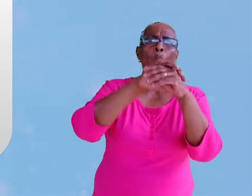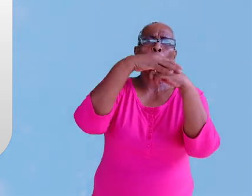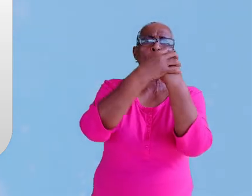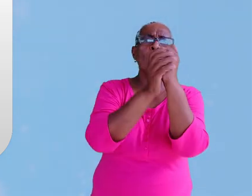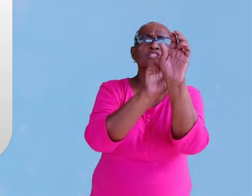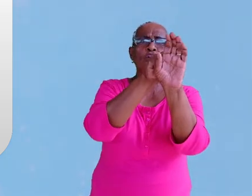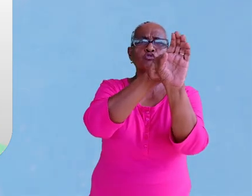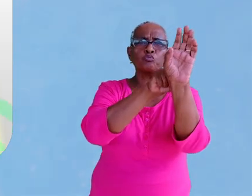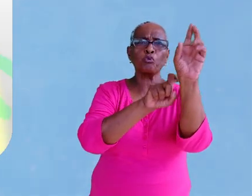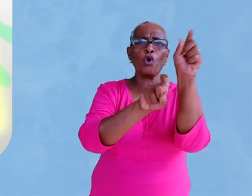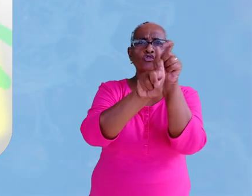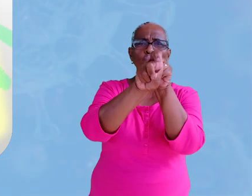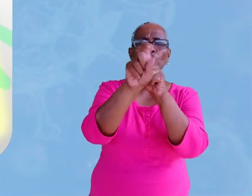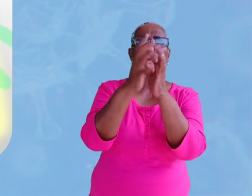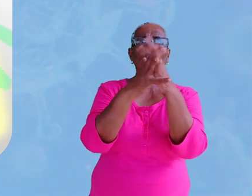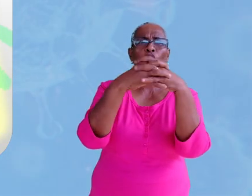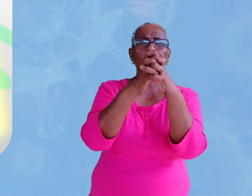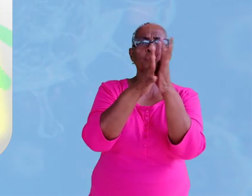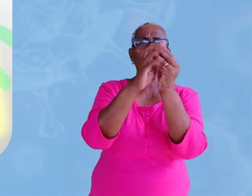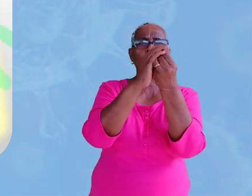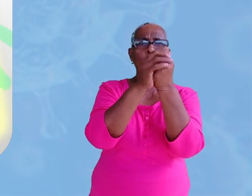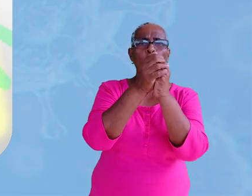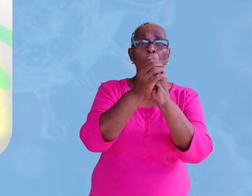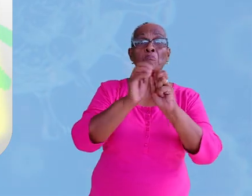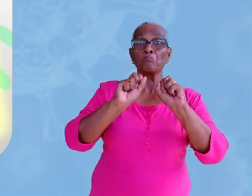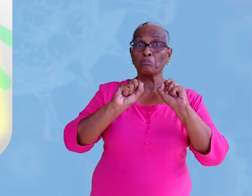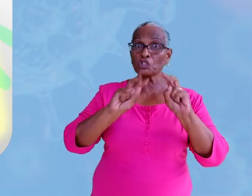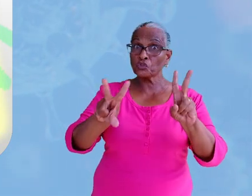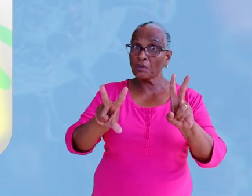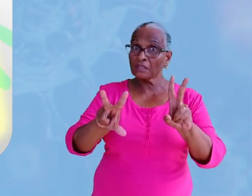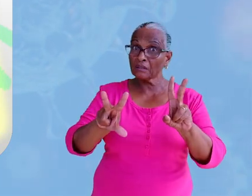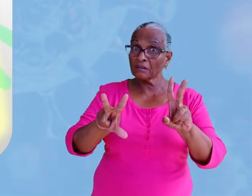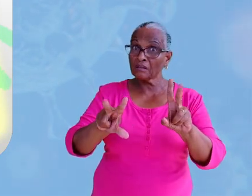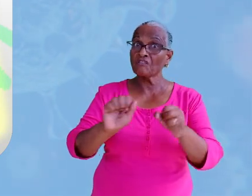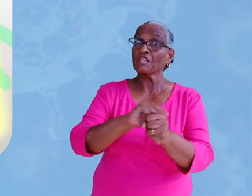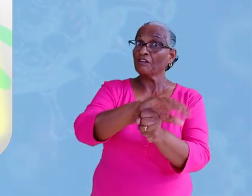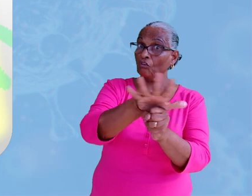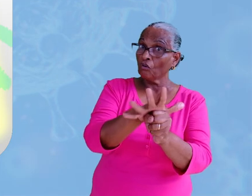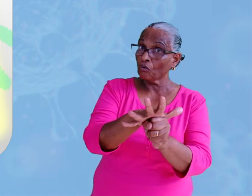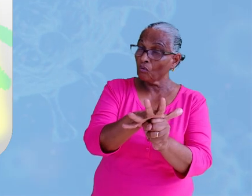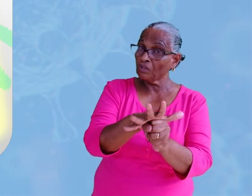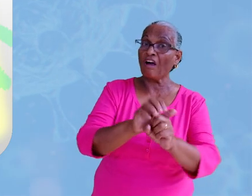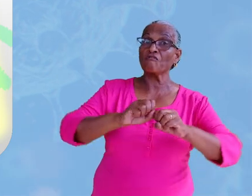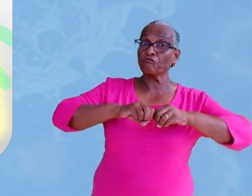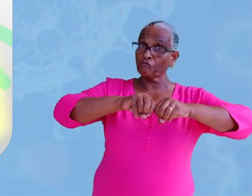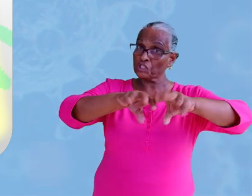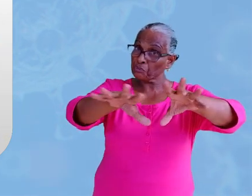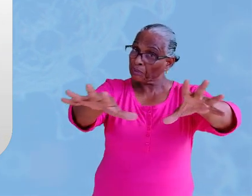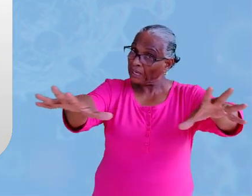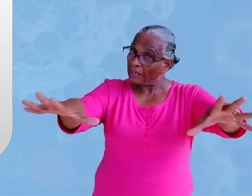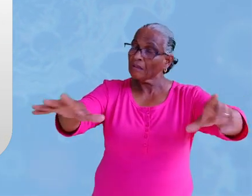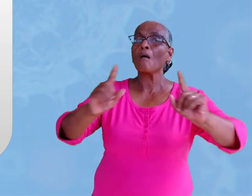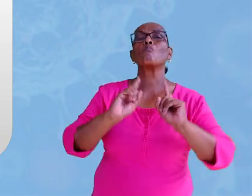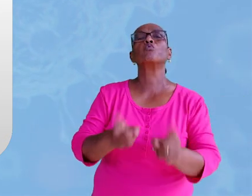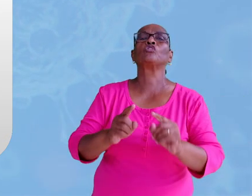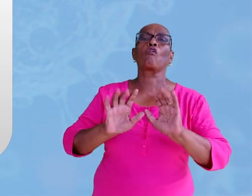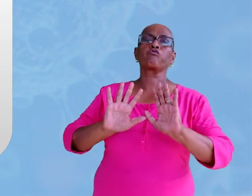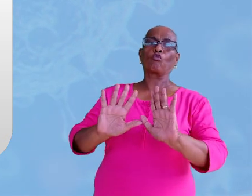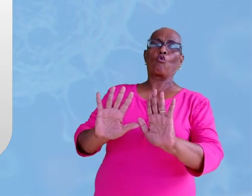wassen of desinfecteren om besmetting met het coronavirus en de verspreiding ervan te voorkomen.